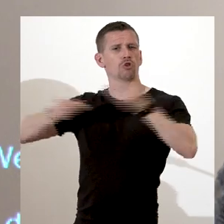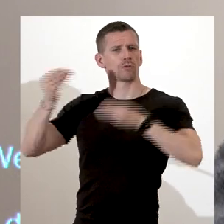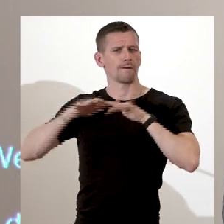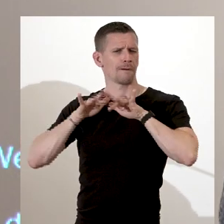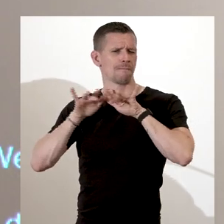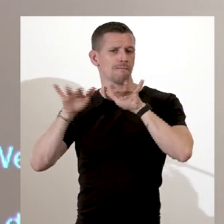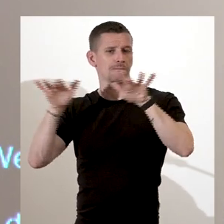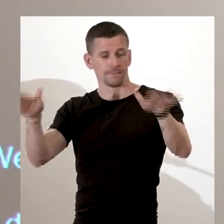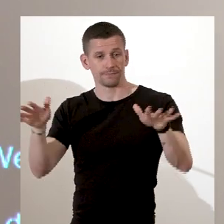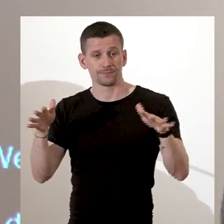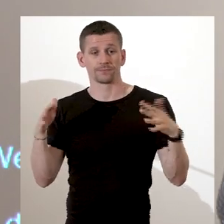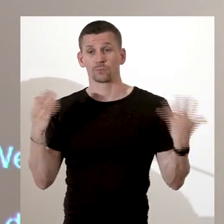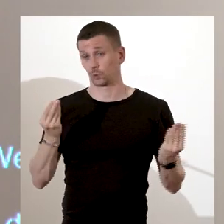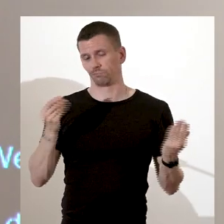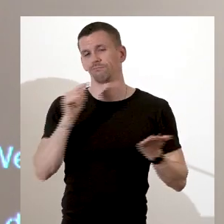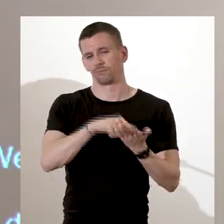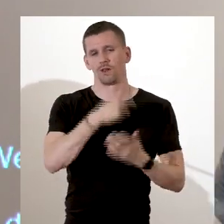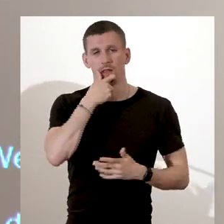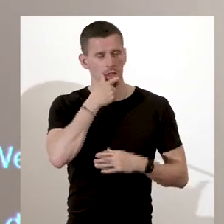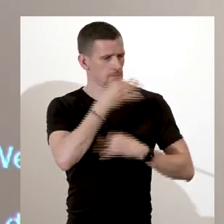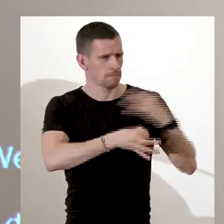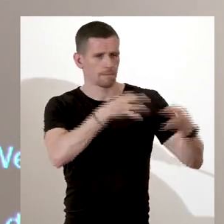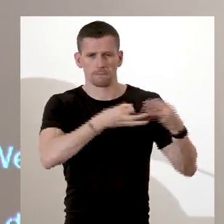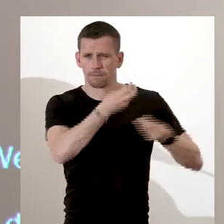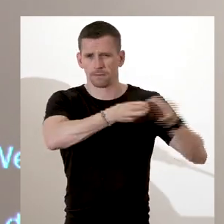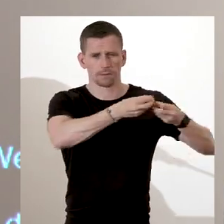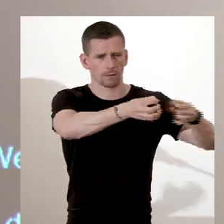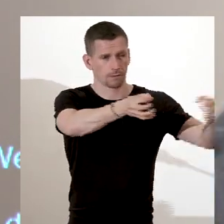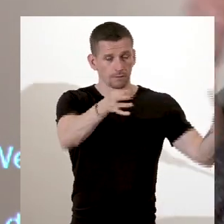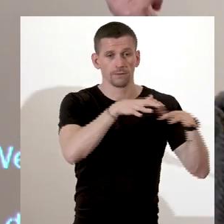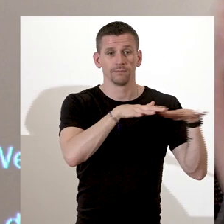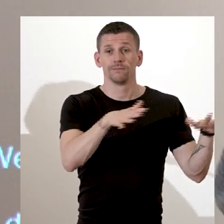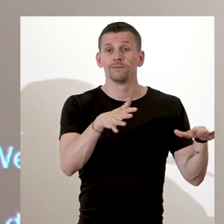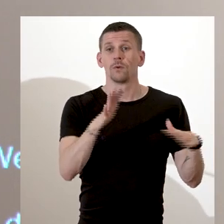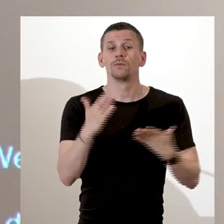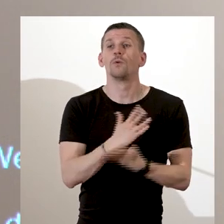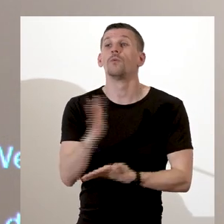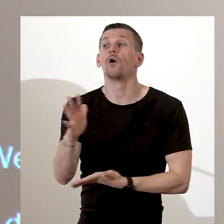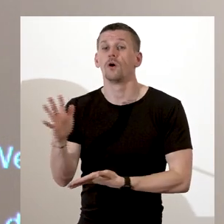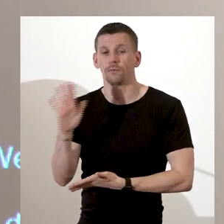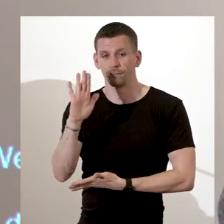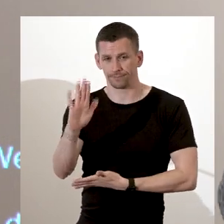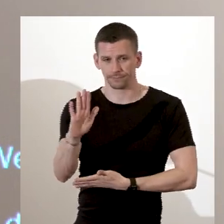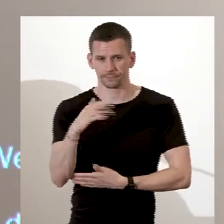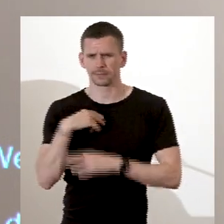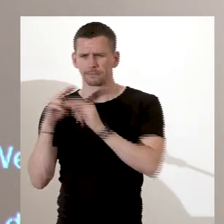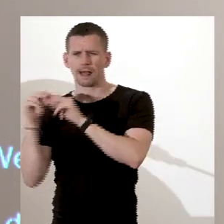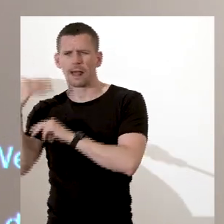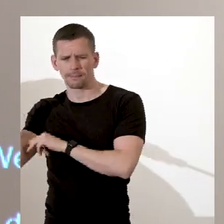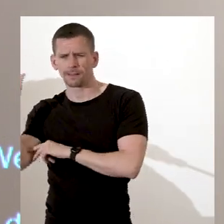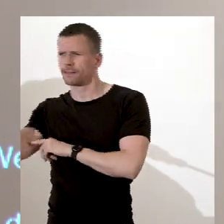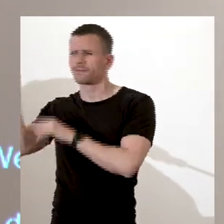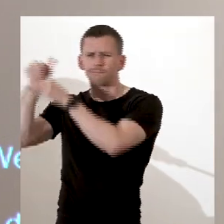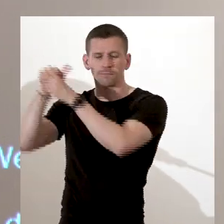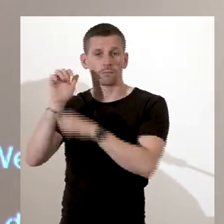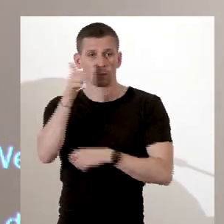la Grande-Bretagne lorsque l'on pourra les distribuer. Alors comment ça va se faire cette distribution ? Et je reviendrai sur l'image dans 30 secondes. La distribution va se